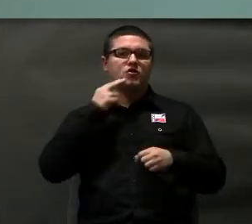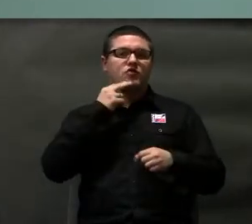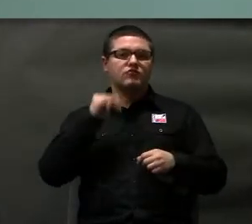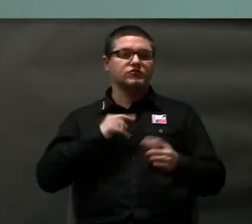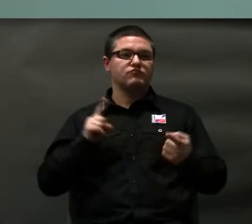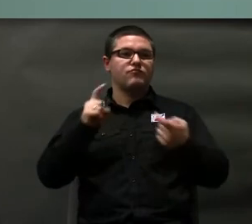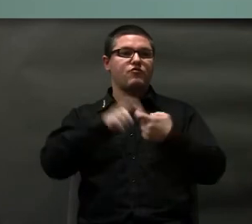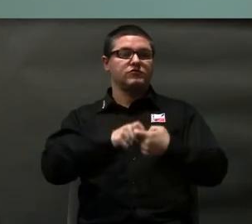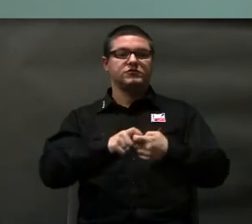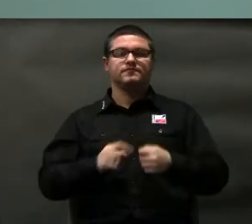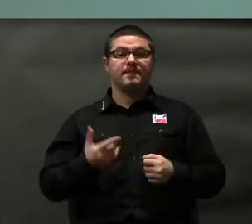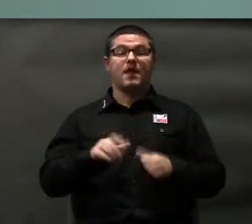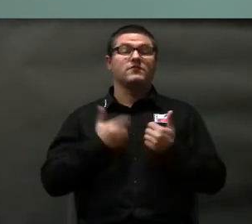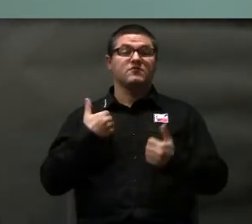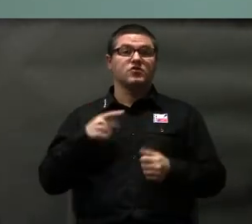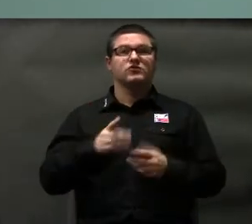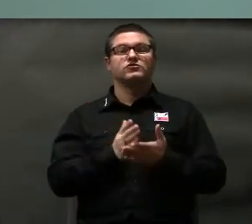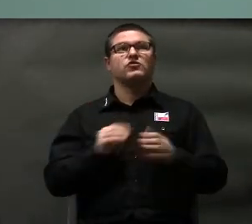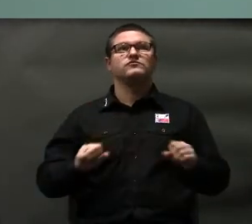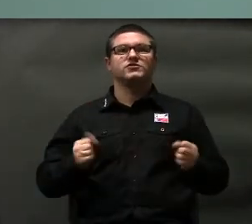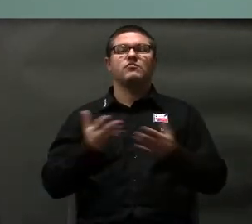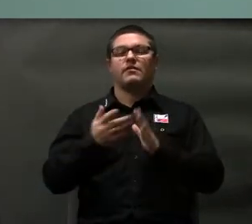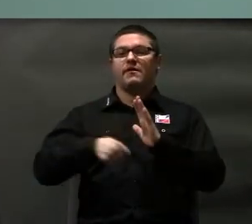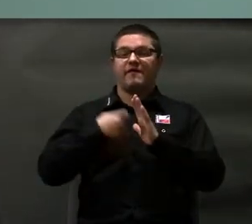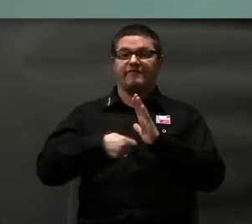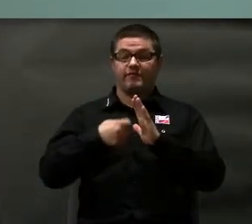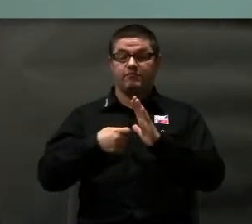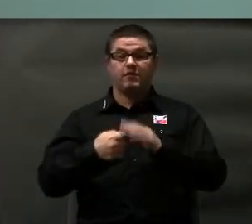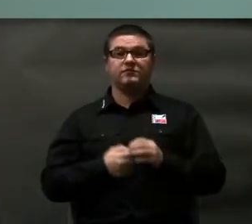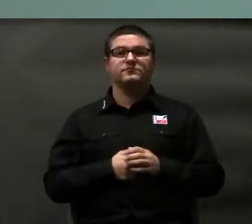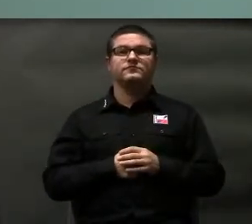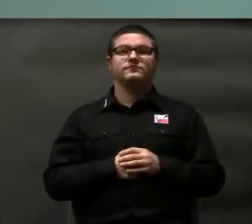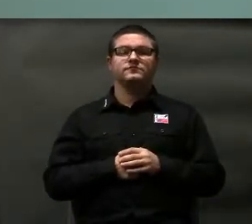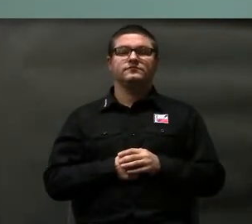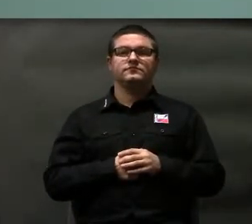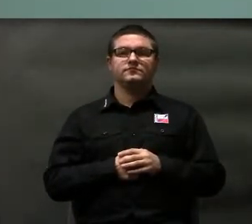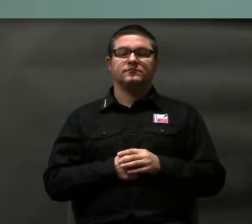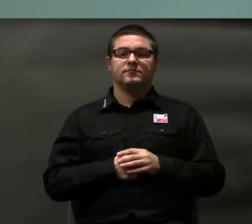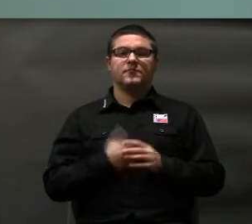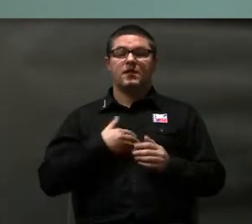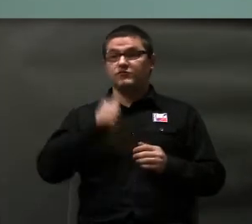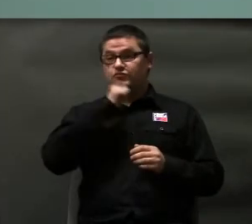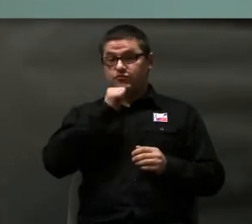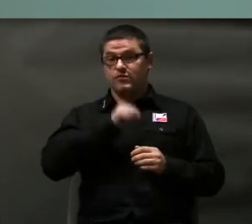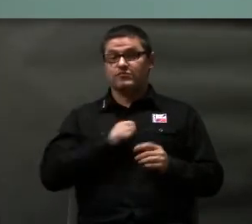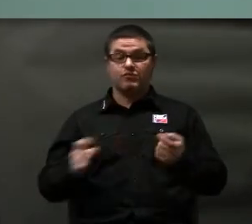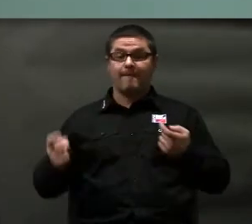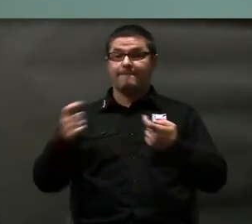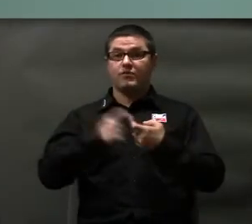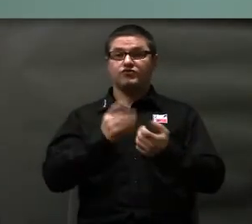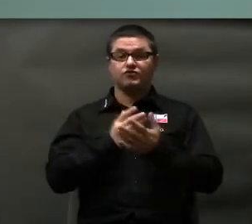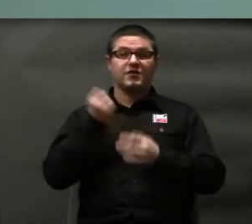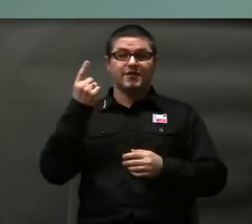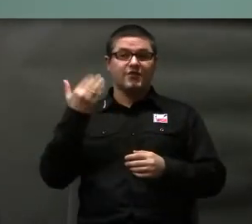się połączyć. Żeby nie było tak, że to działało tylko na filmie, to spróbujemy się połączyć, już